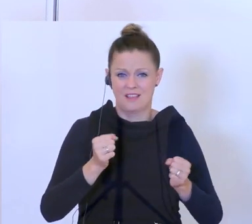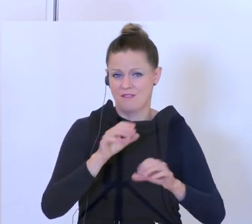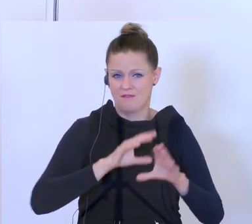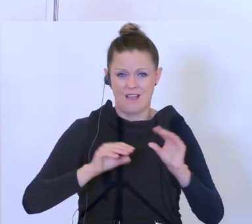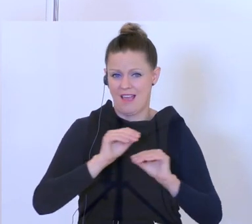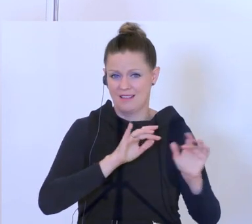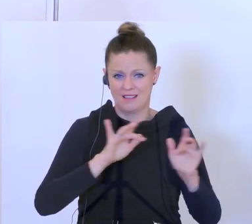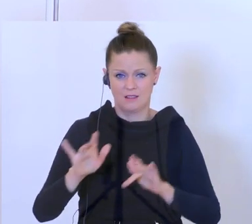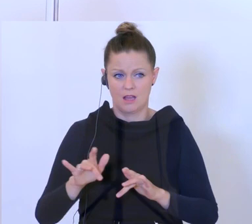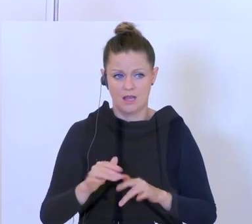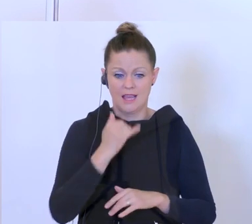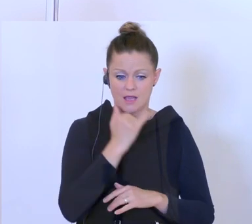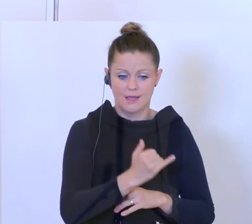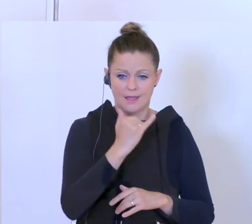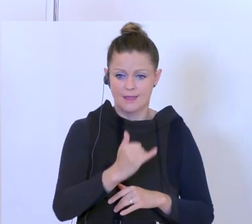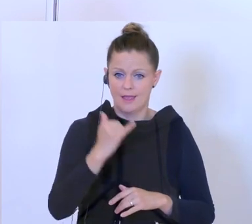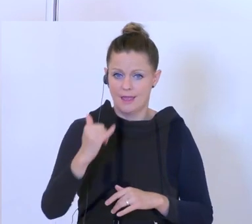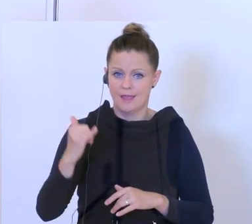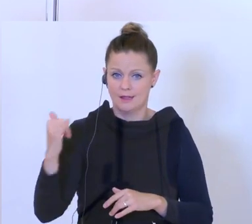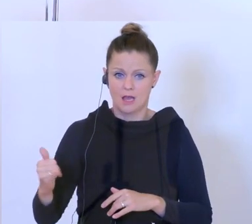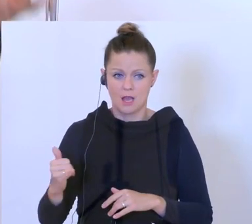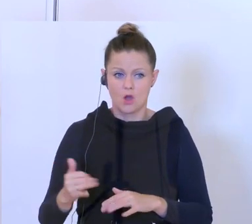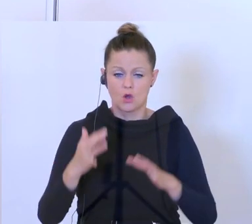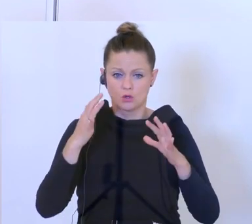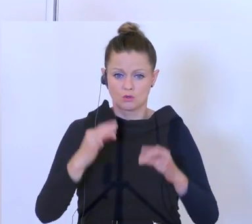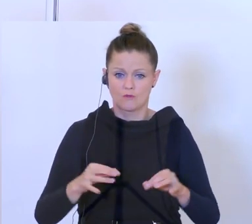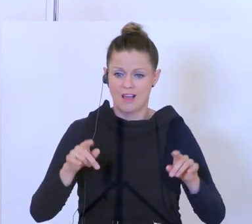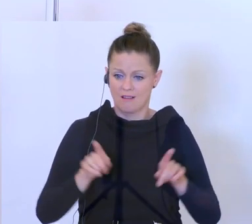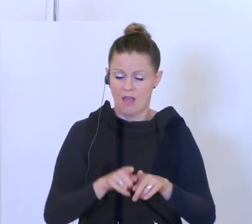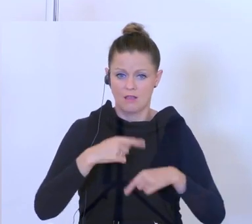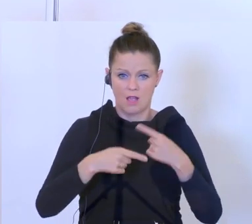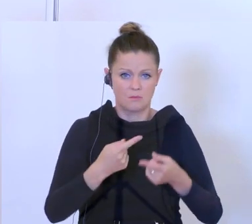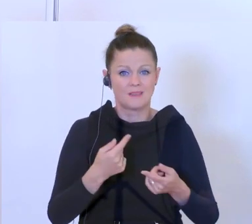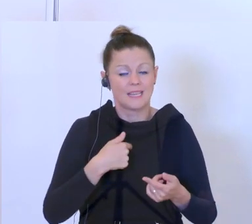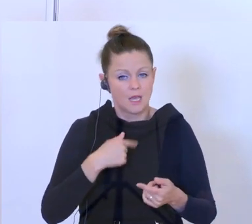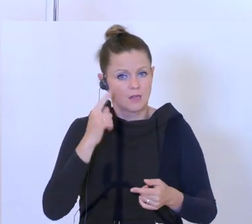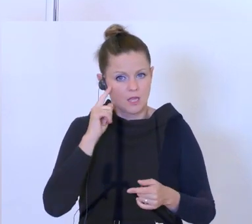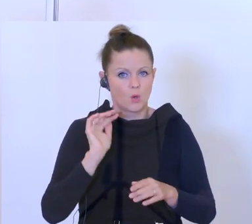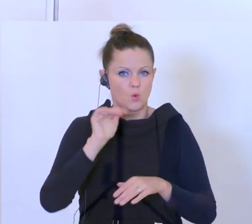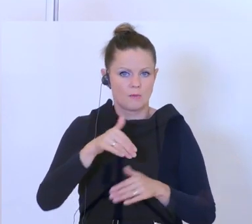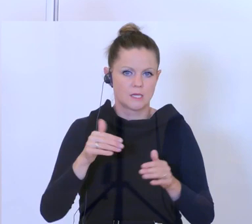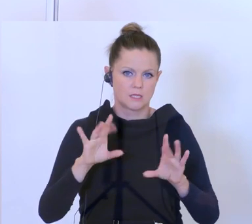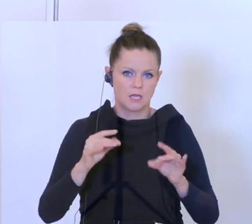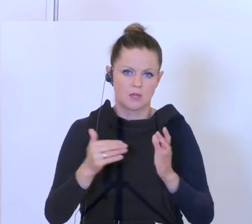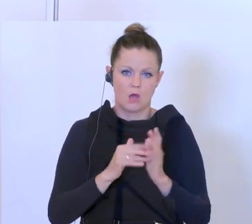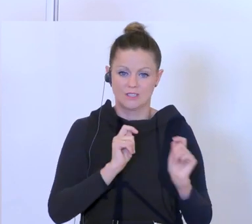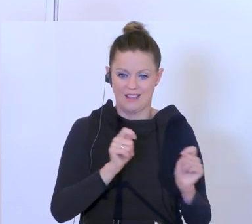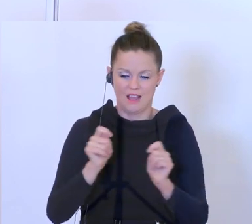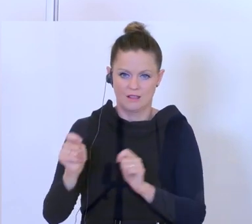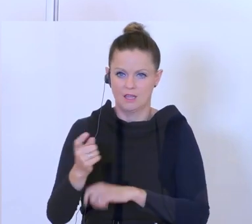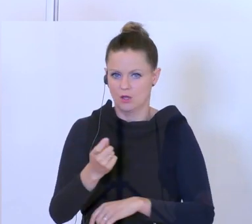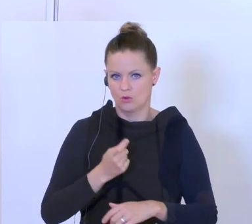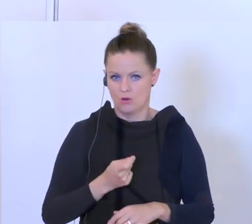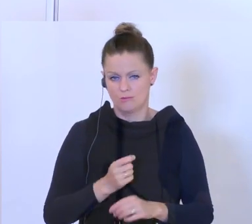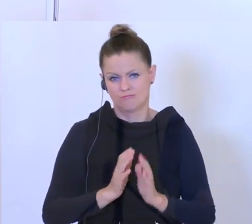da ja auch nicht jeder gleich konfiguriert ist. Also ich rechne ja deutlich mit über 10.000 Anträgen. Und da bitte